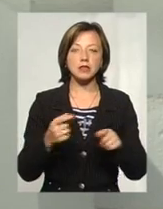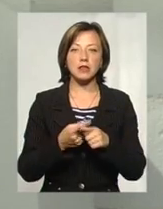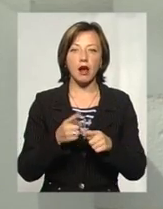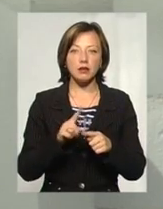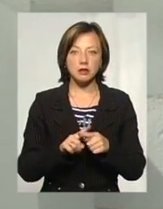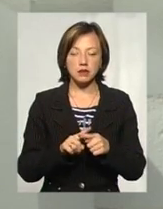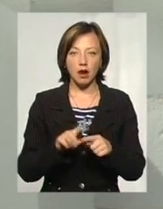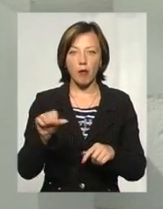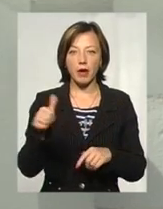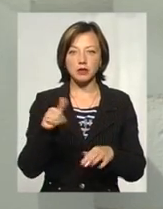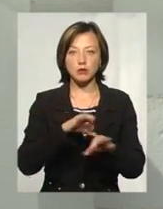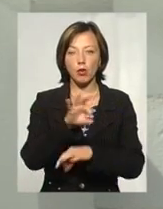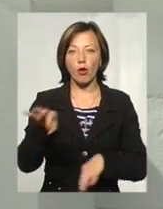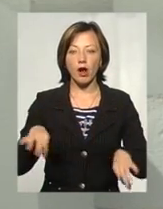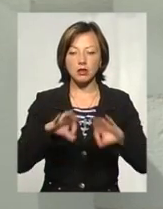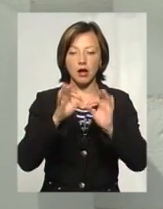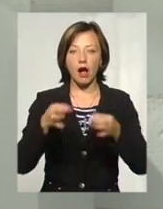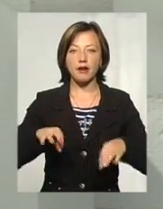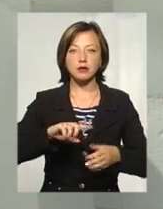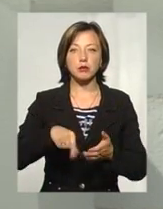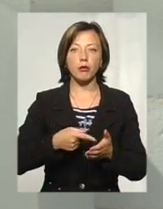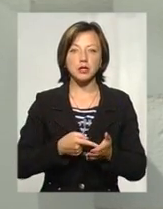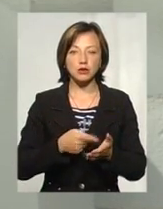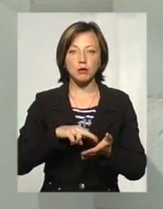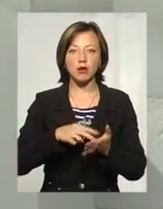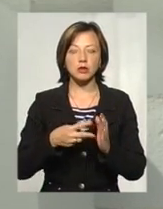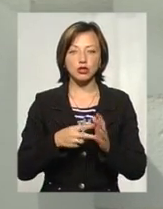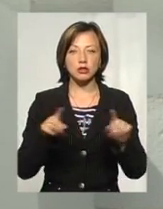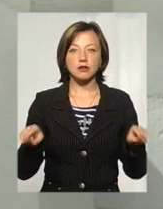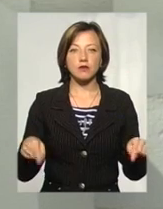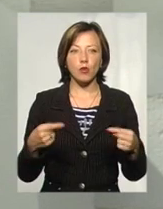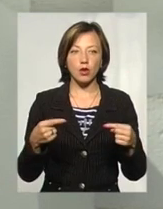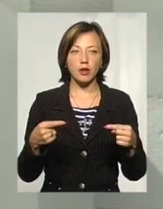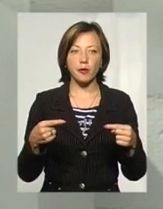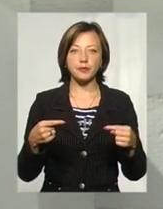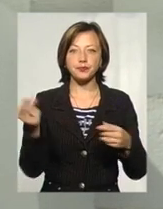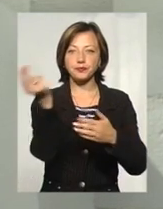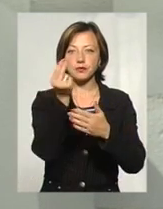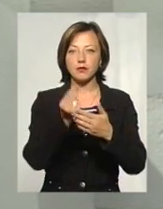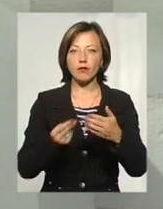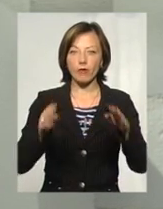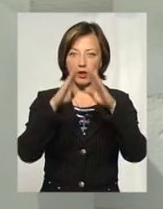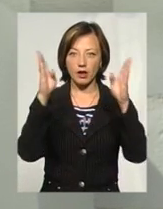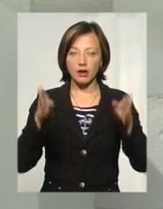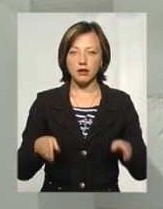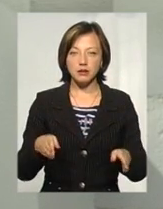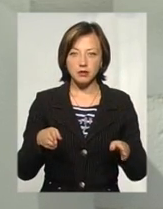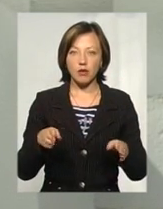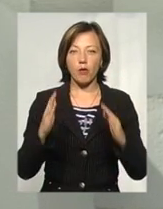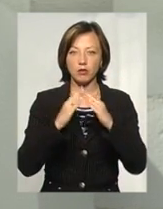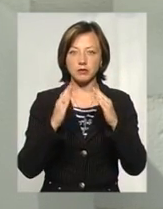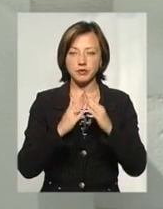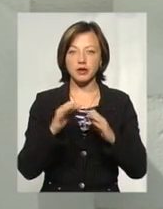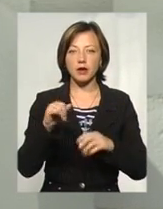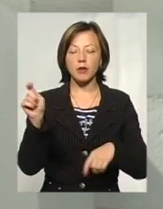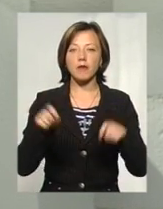перший проєкт «Артмісто», який передбачає створення муралу і проведення міні-фестивалю до 30-ї річниці по